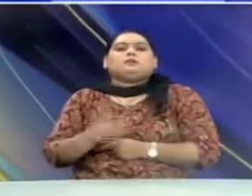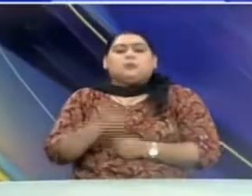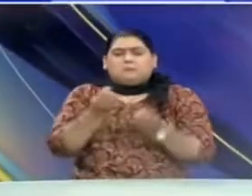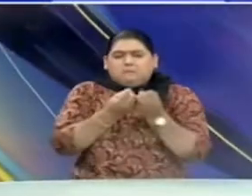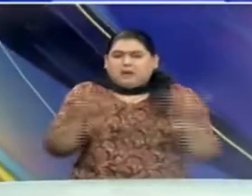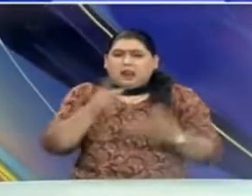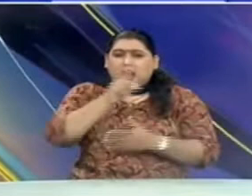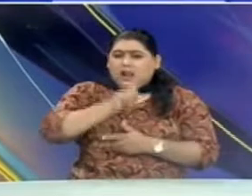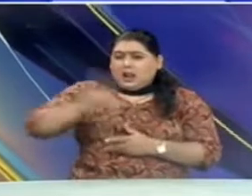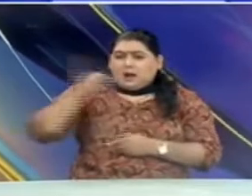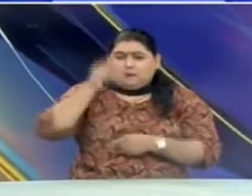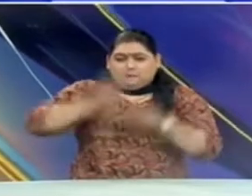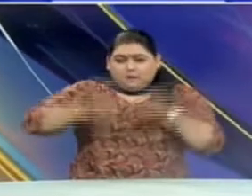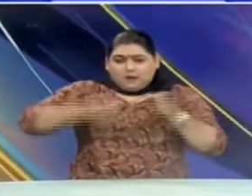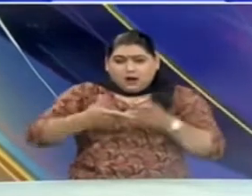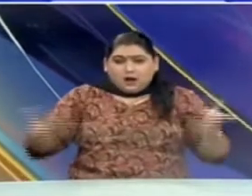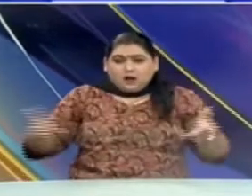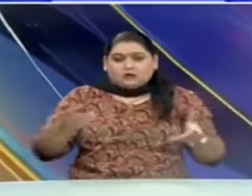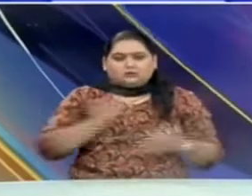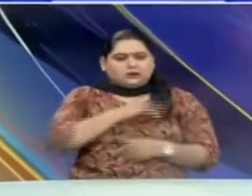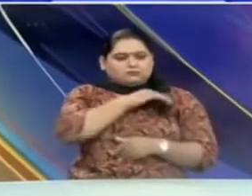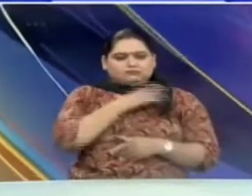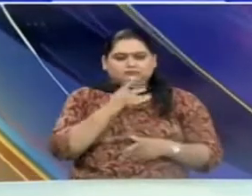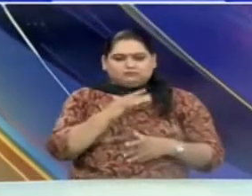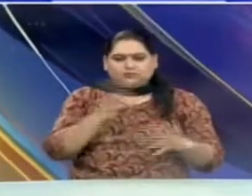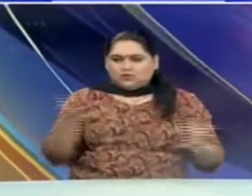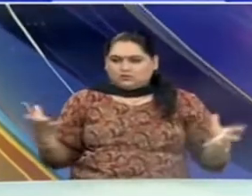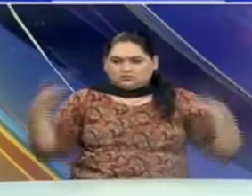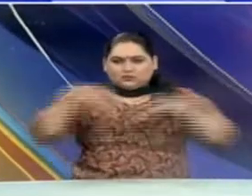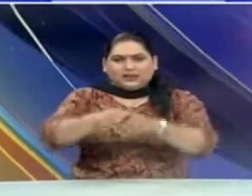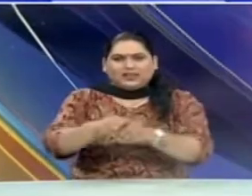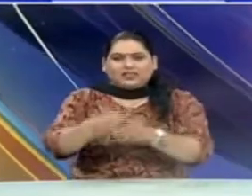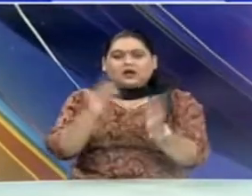यहां पर वियापार करने के लिए जुड़े हैं